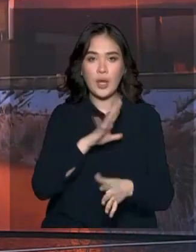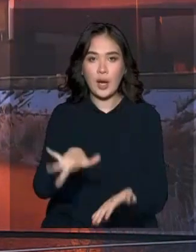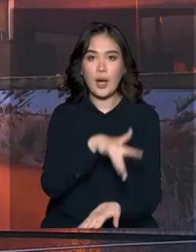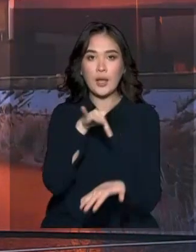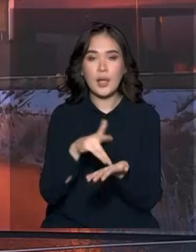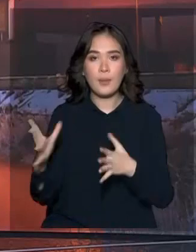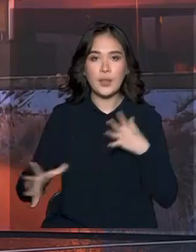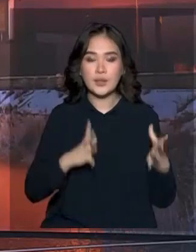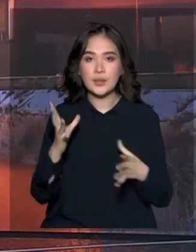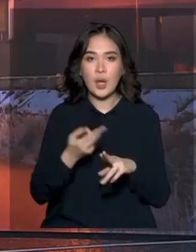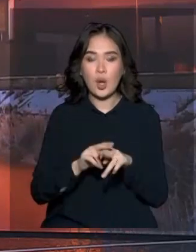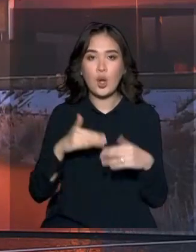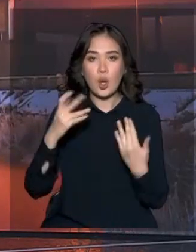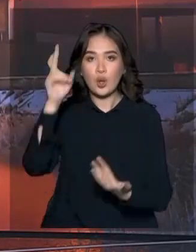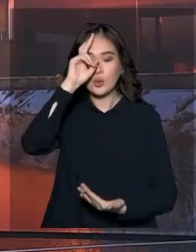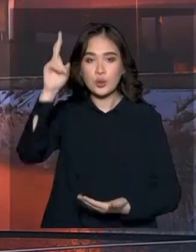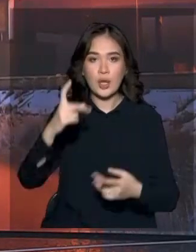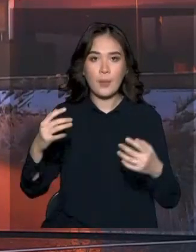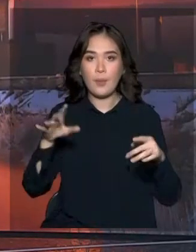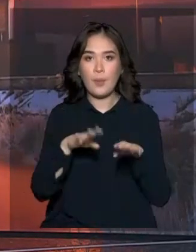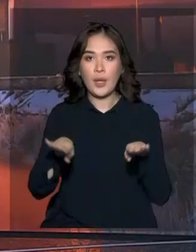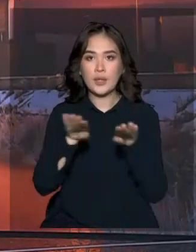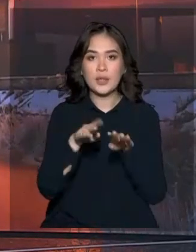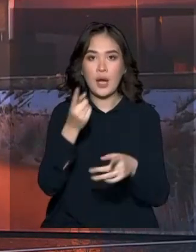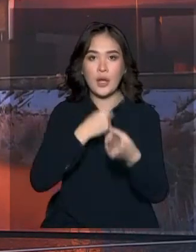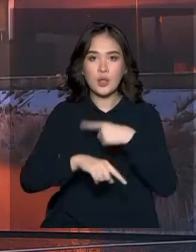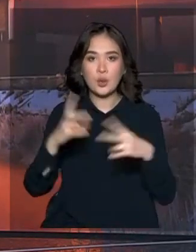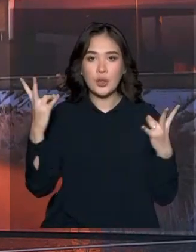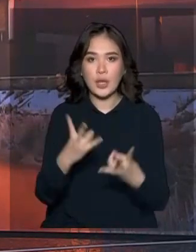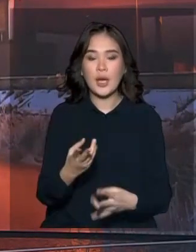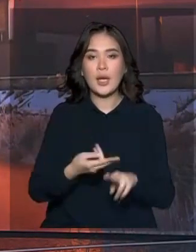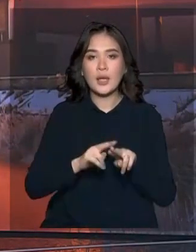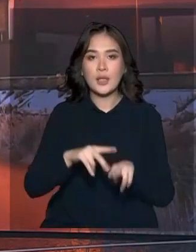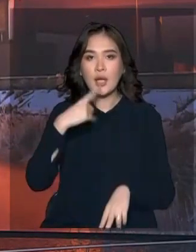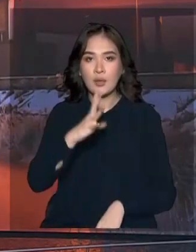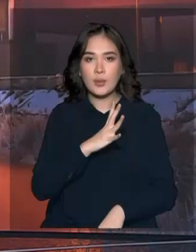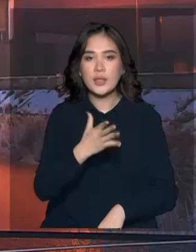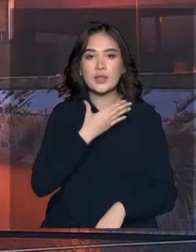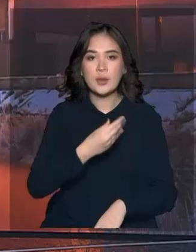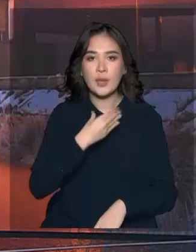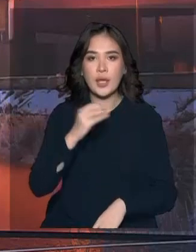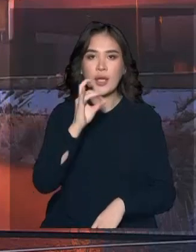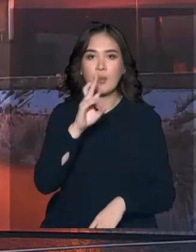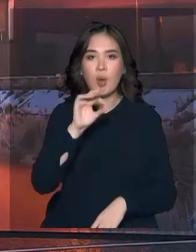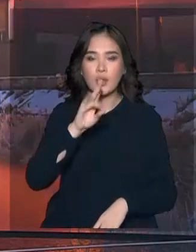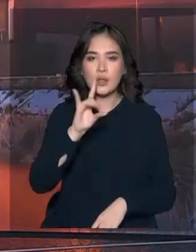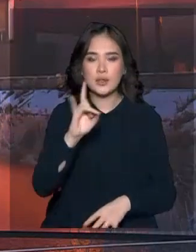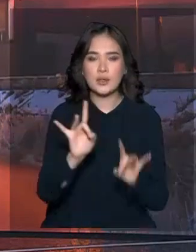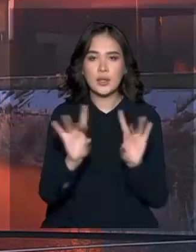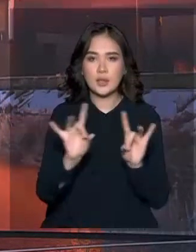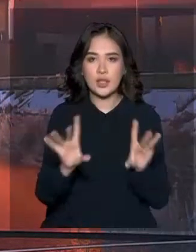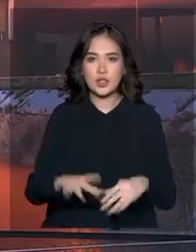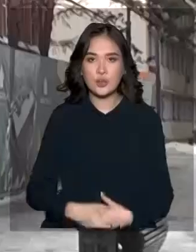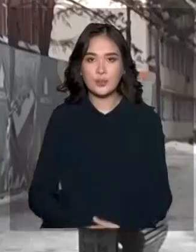қала бен сенділері олардың мемлекет балансына қайтару керек дегенді алға тартуда. Семейден Динара Ербол ғызы сабақтайды.